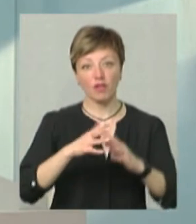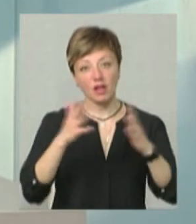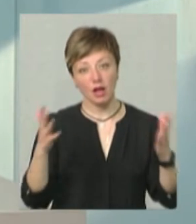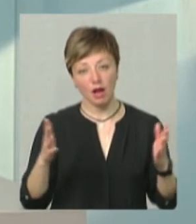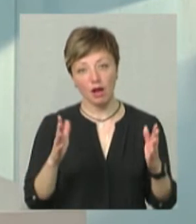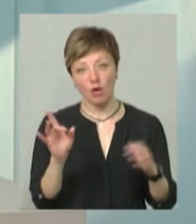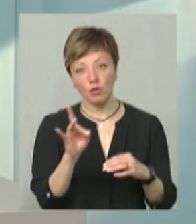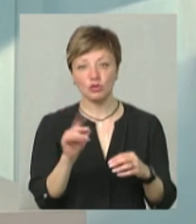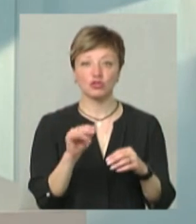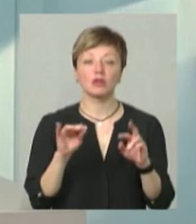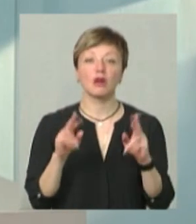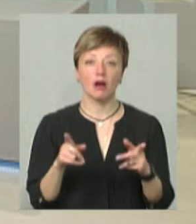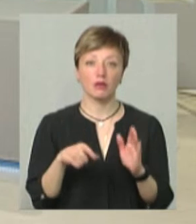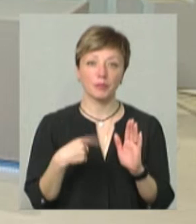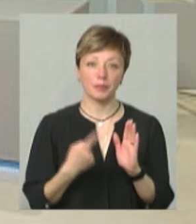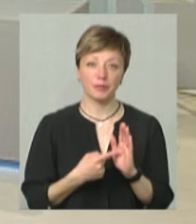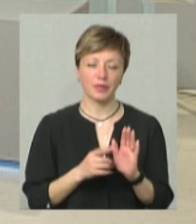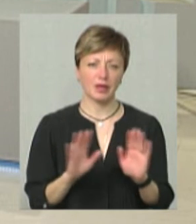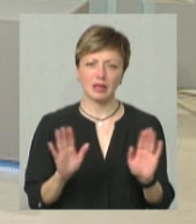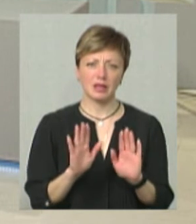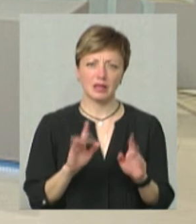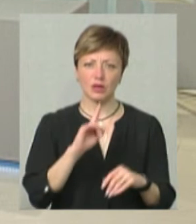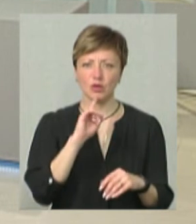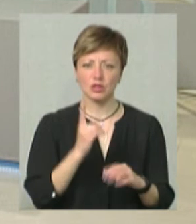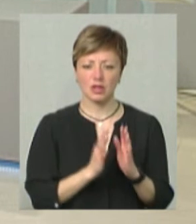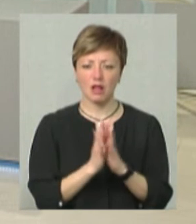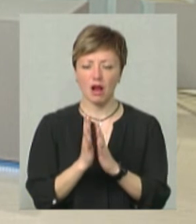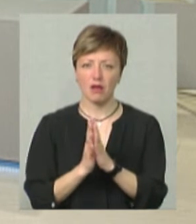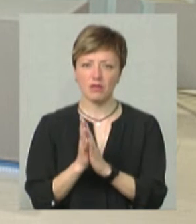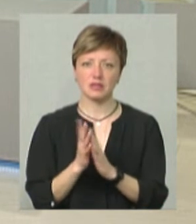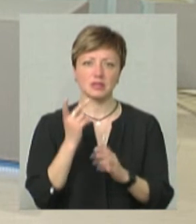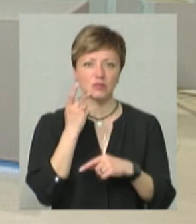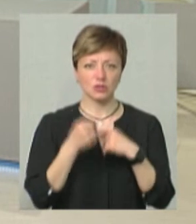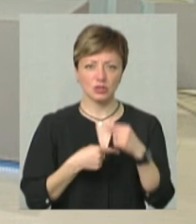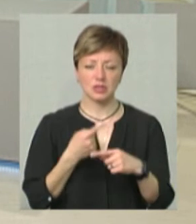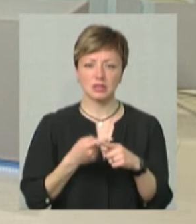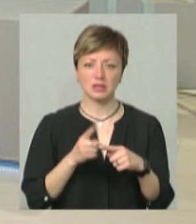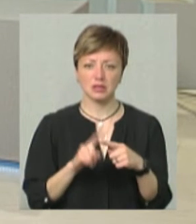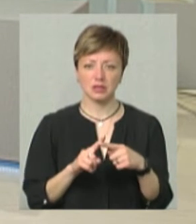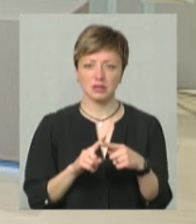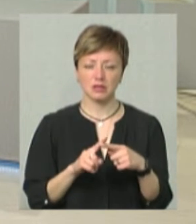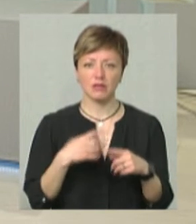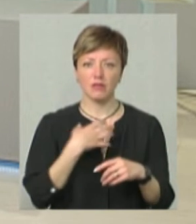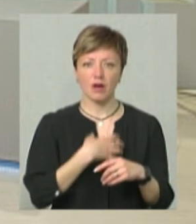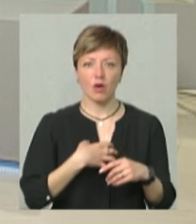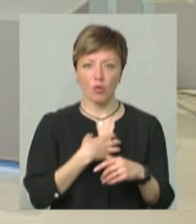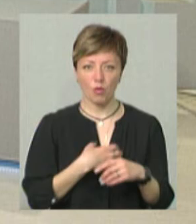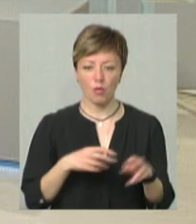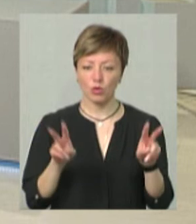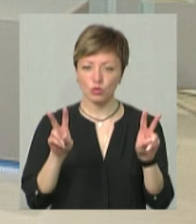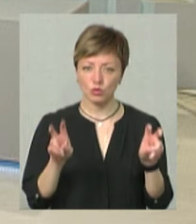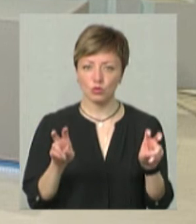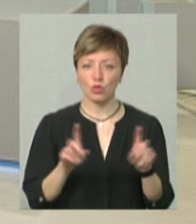масштабах, чи як? Ні. Однорічні трави ми вирощували завжди. Це досить вагома культура,